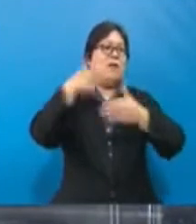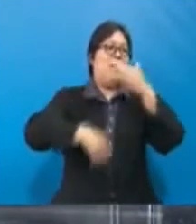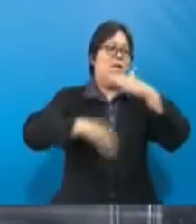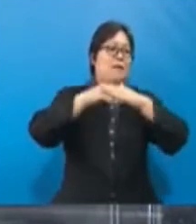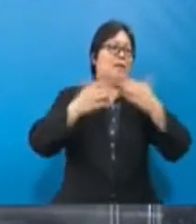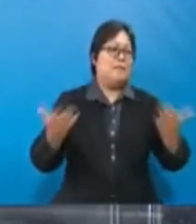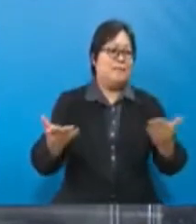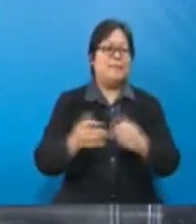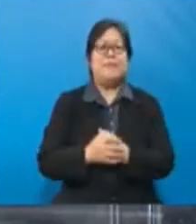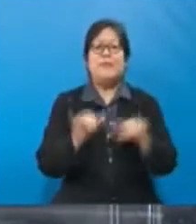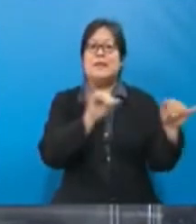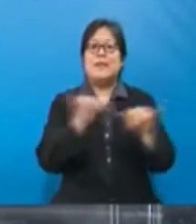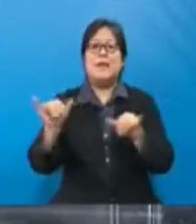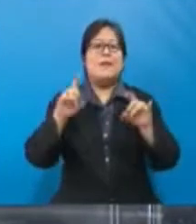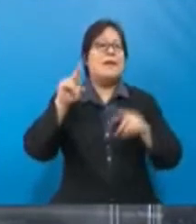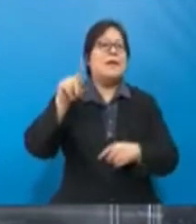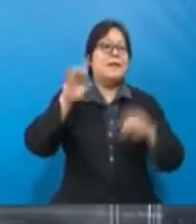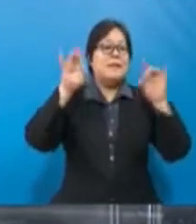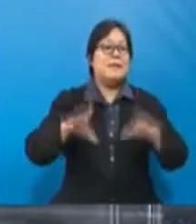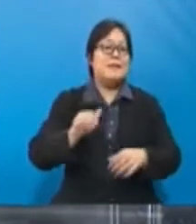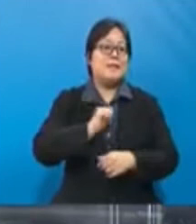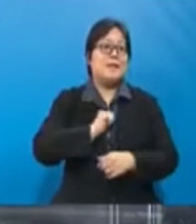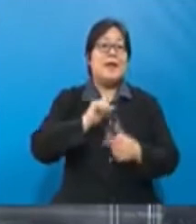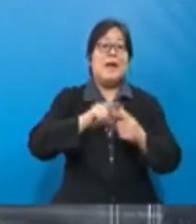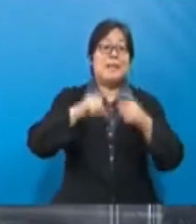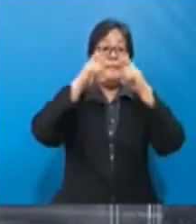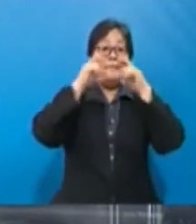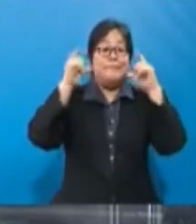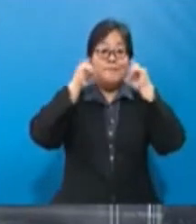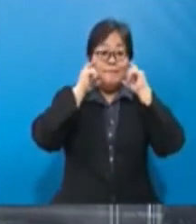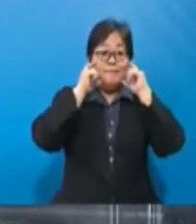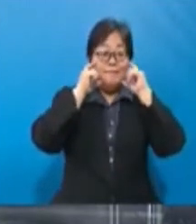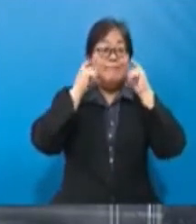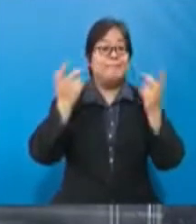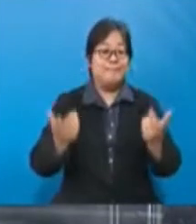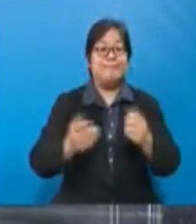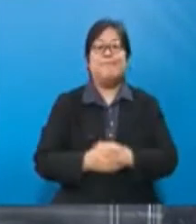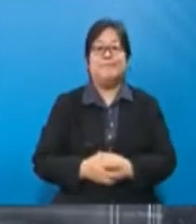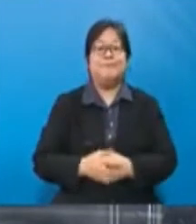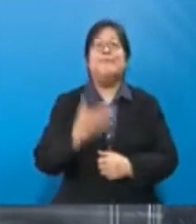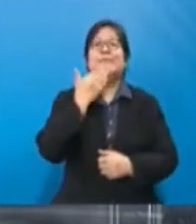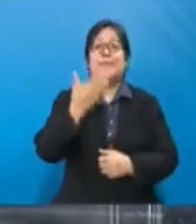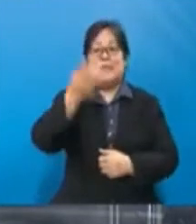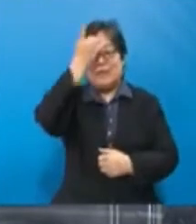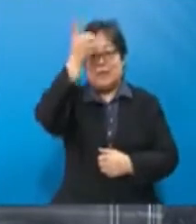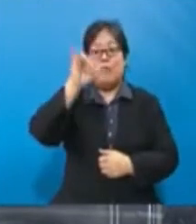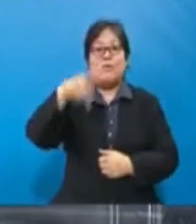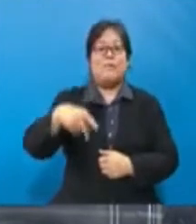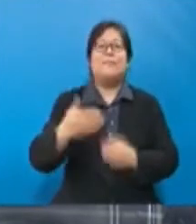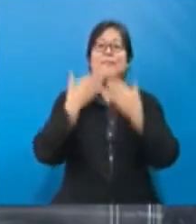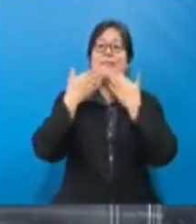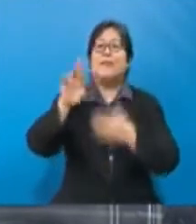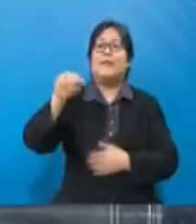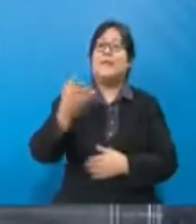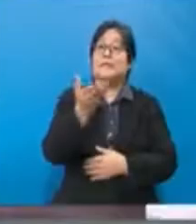maksimum tertentu. Sebagaimana kit ujian kenderi ataupun pelitup muka yang telah dilakukan pada tahun lepas. Terima kasih Datuk Yang